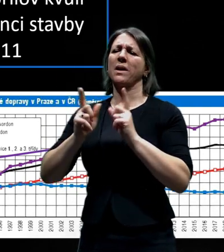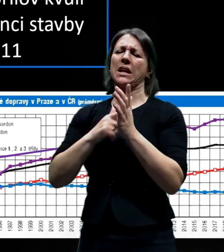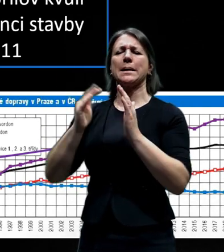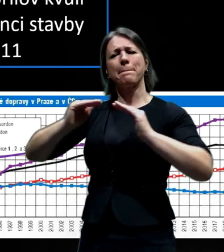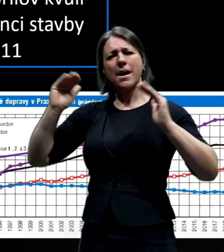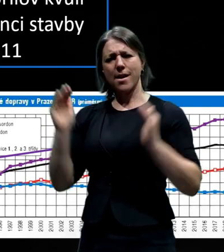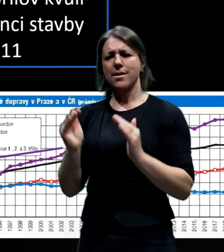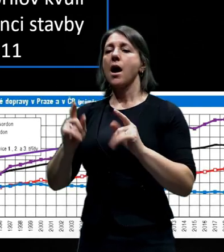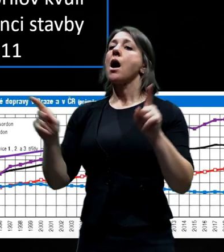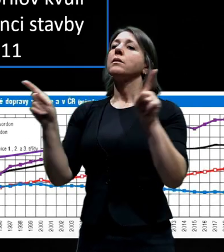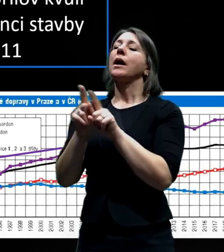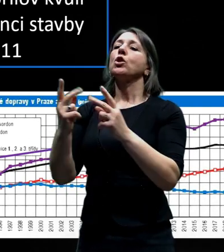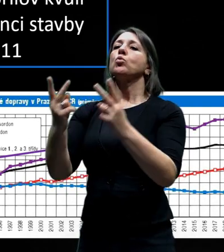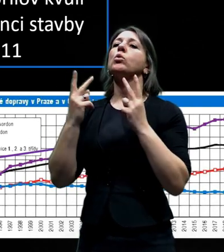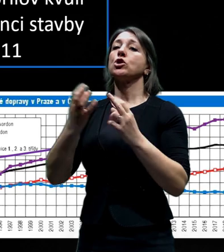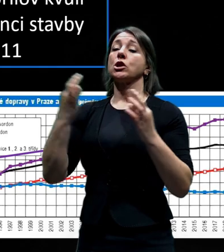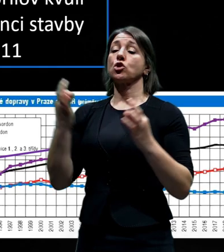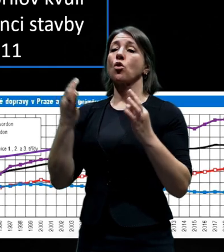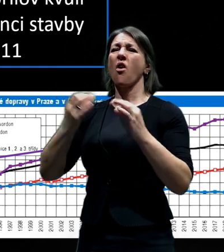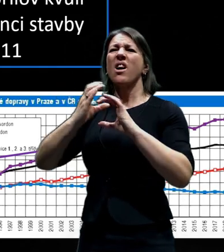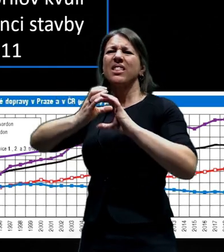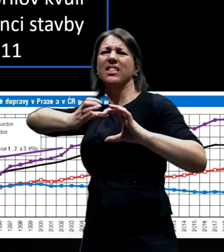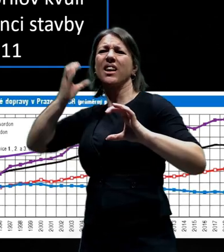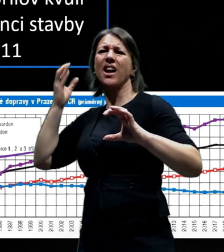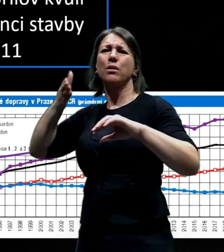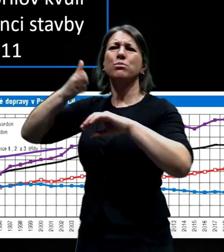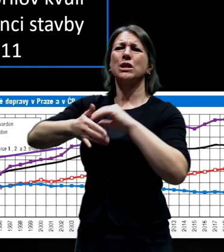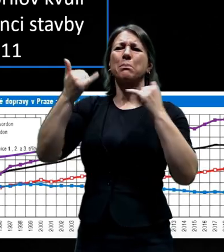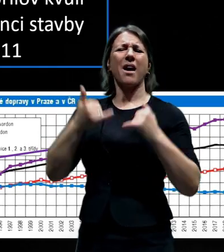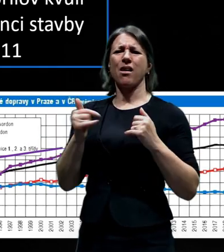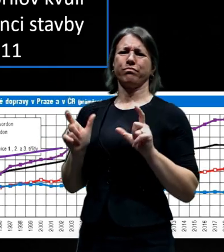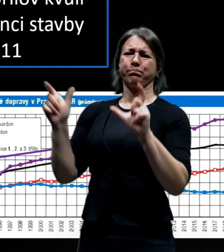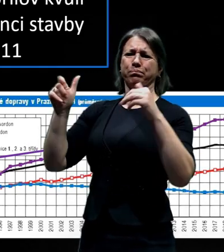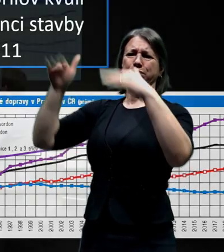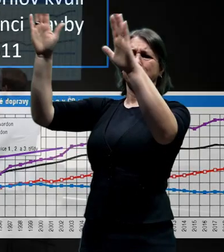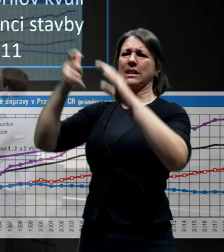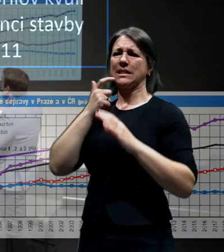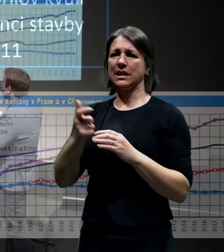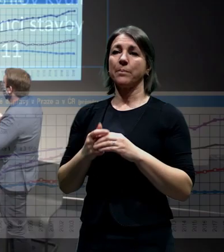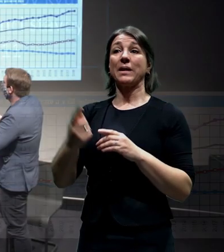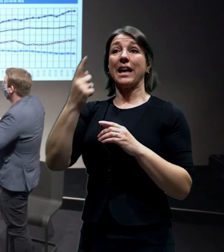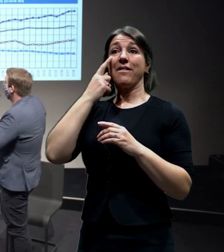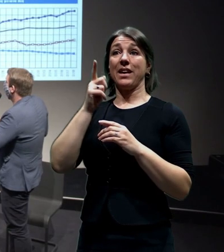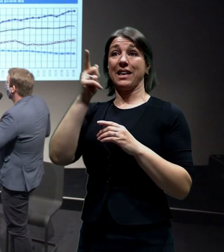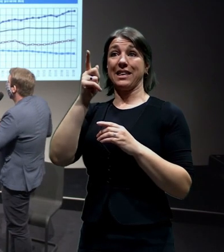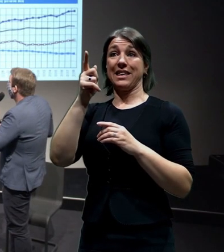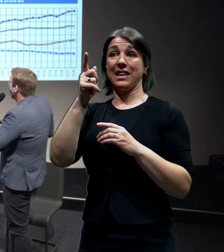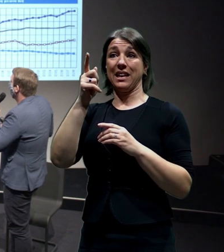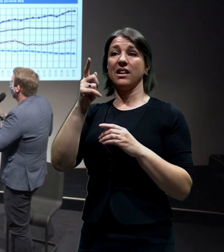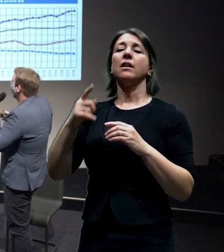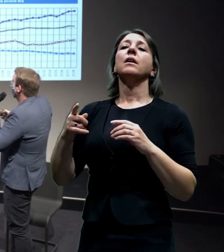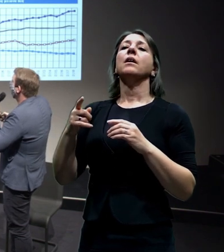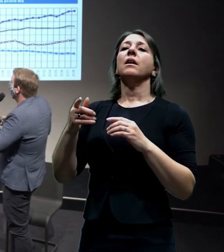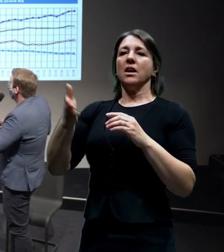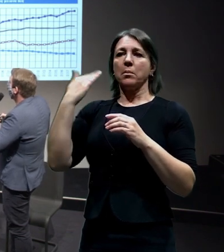aby jsme vyvedli těžkou nákladní dopravu z Prahy. Tady na tomto grafu vlevo nahoře vidíte z ročenky dopravy TSK,